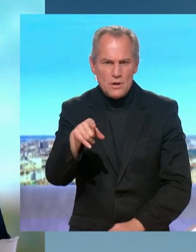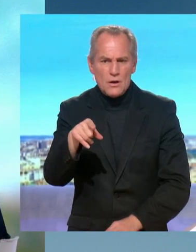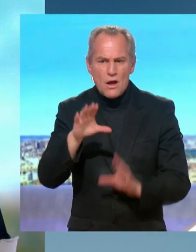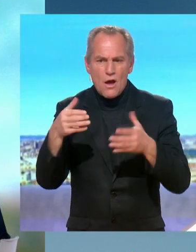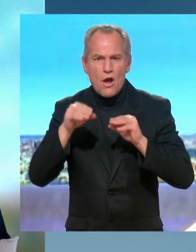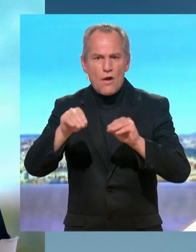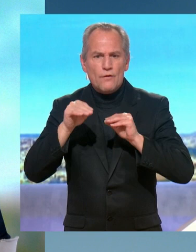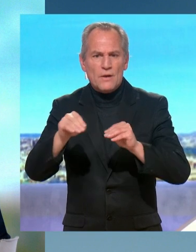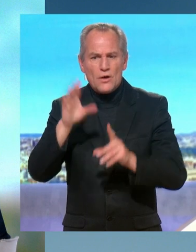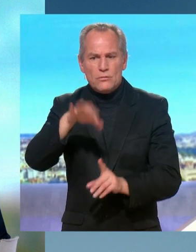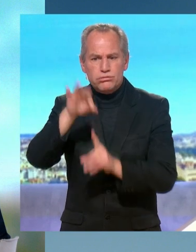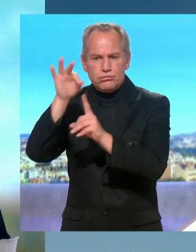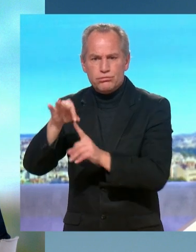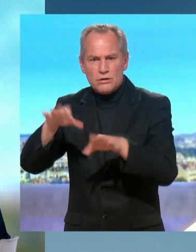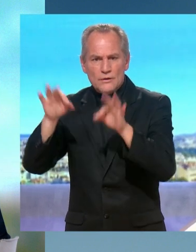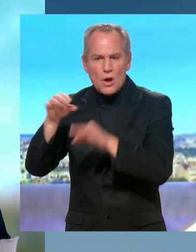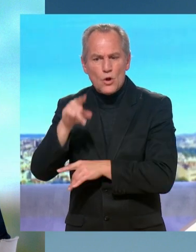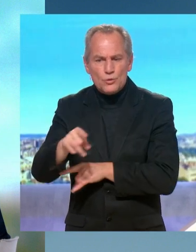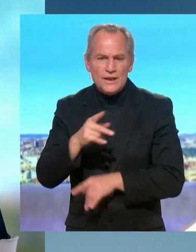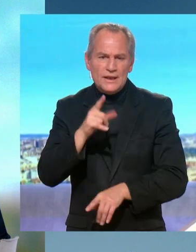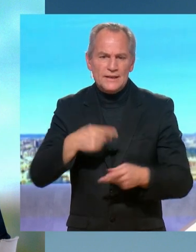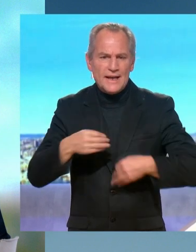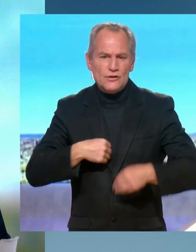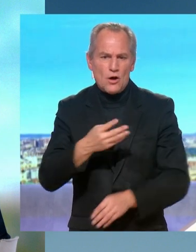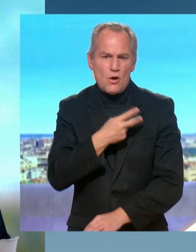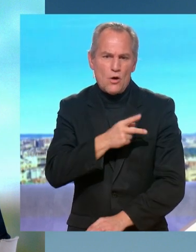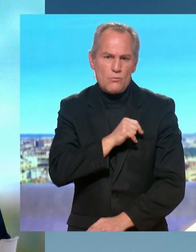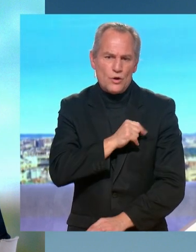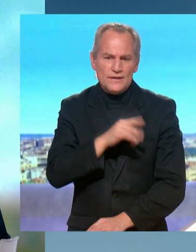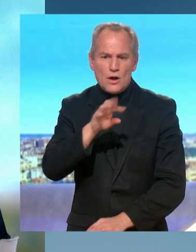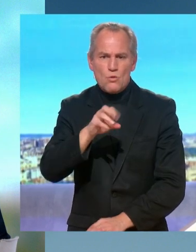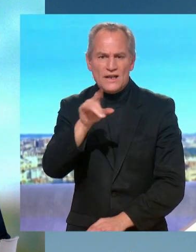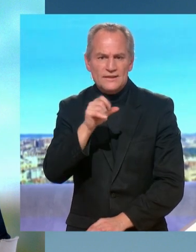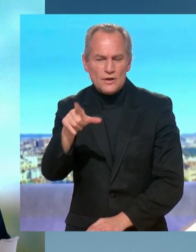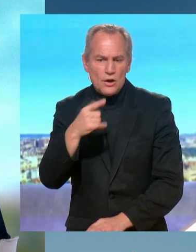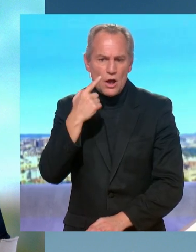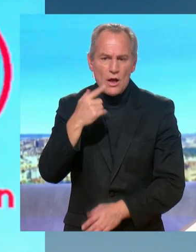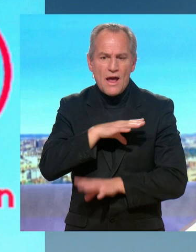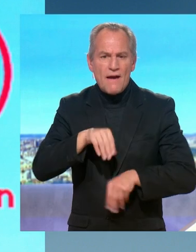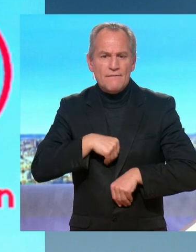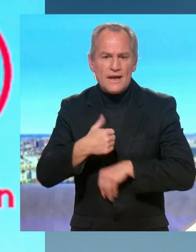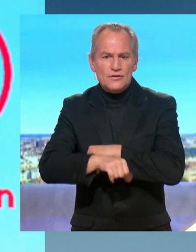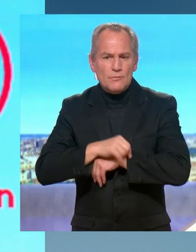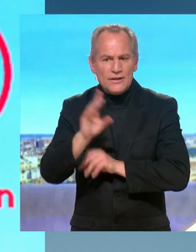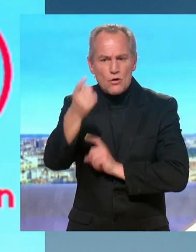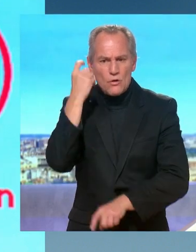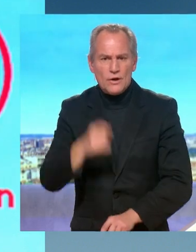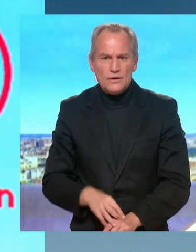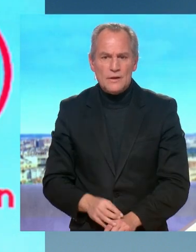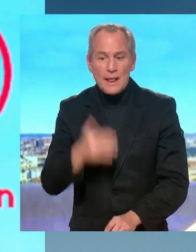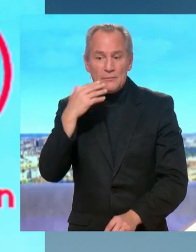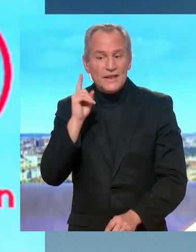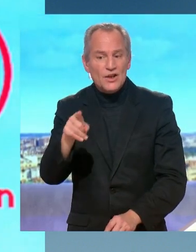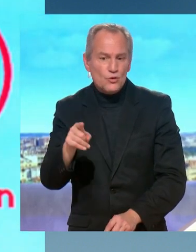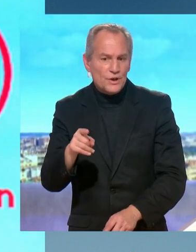ce formateur de convoquer le directeur de l'école de police de Ouassel il sera convoqué d'ici la fin de la semaine on en tira d'ailleurs les conséquences il sera radié cet instructeur s'il s'est